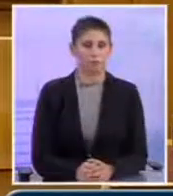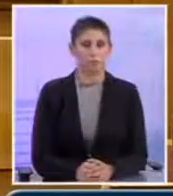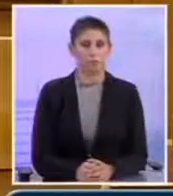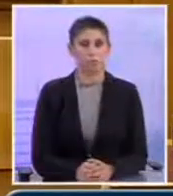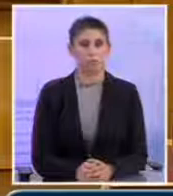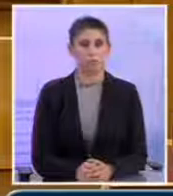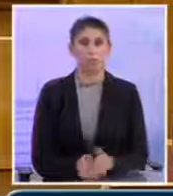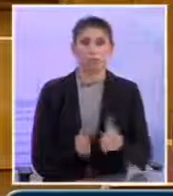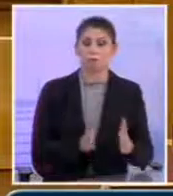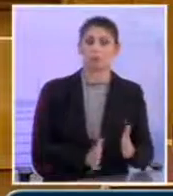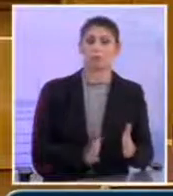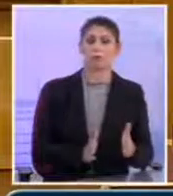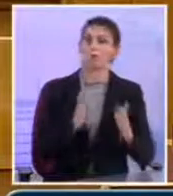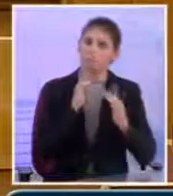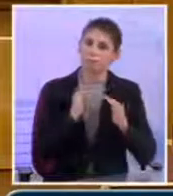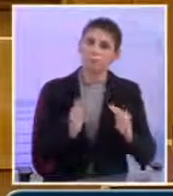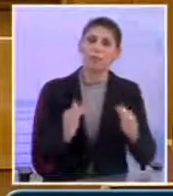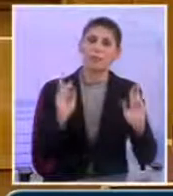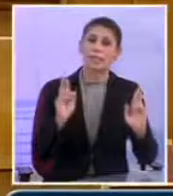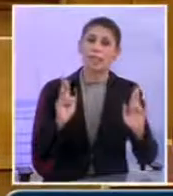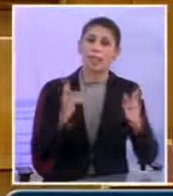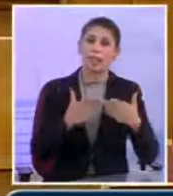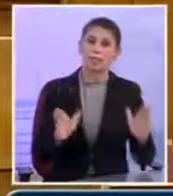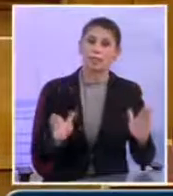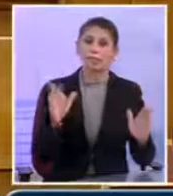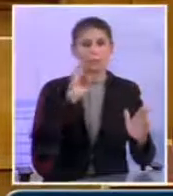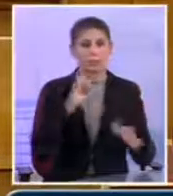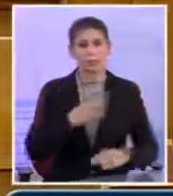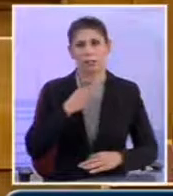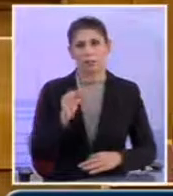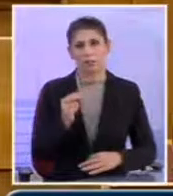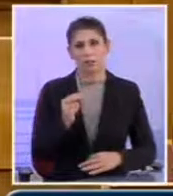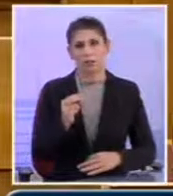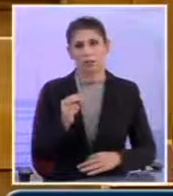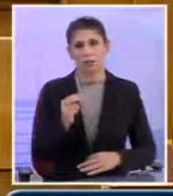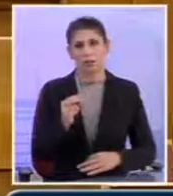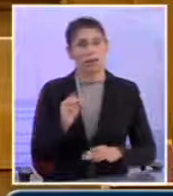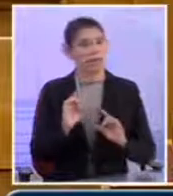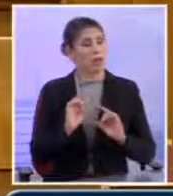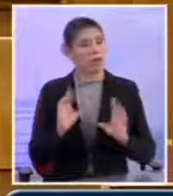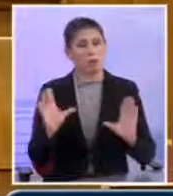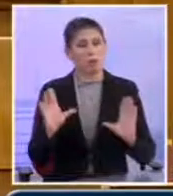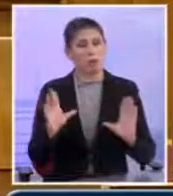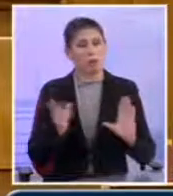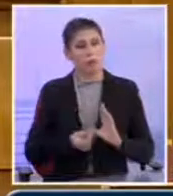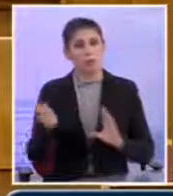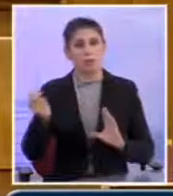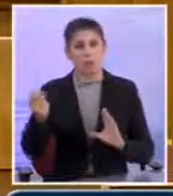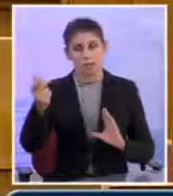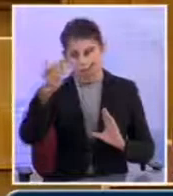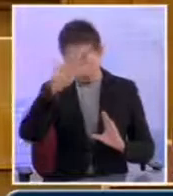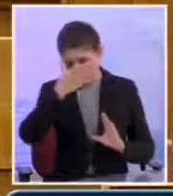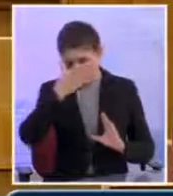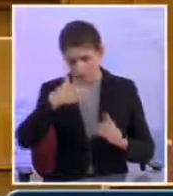σκοπιά του να διατηρήσουμε την ελπίδα ανοιχτή Κυρίες και κύριοι βουλευτές Χωρίς απόδραση και τυφλή σύγκρουση